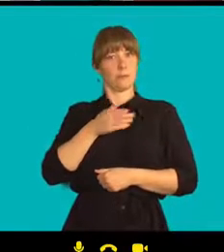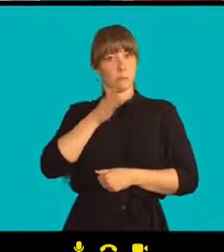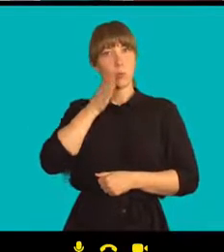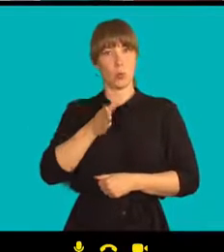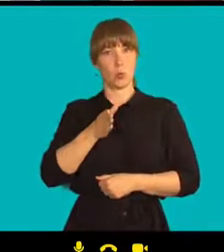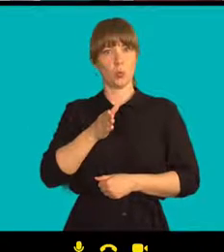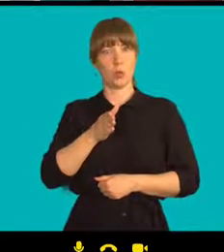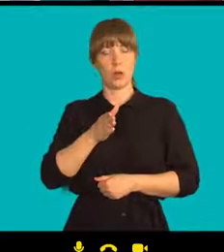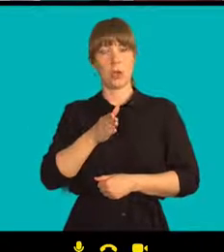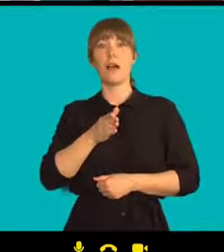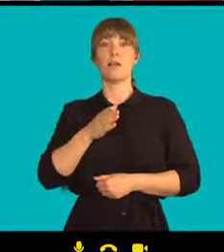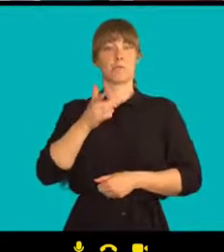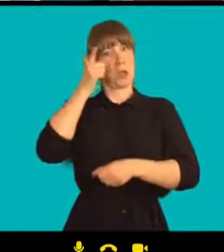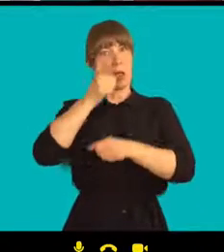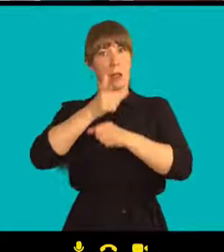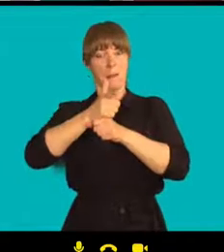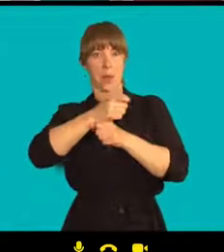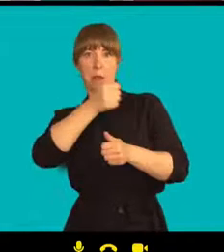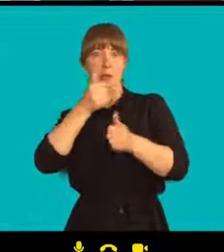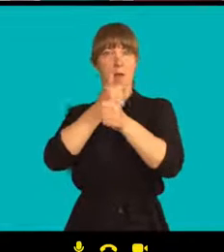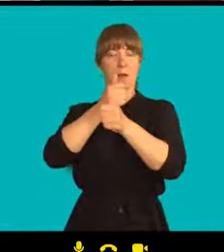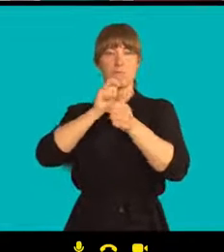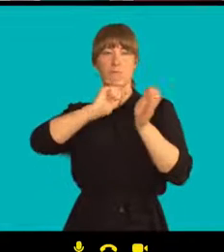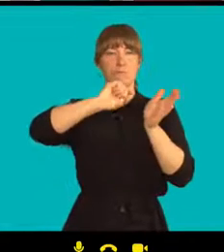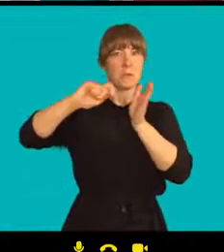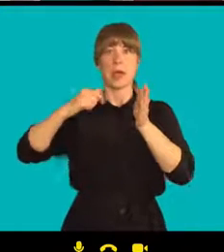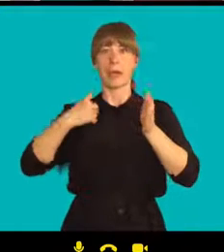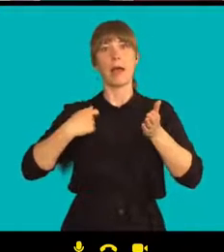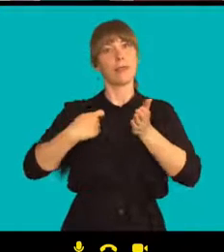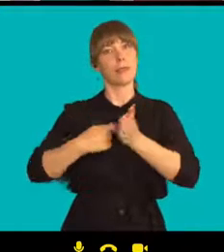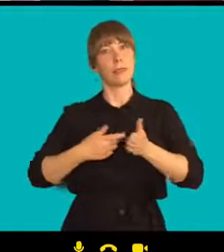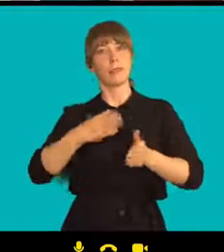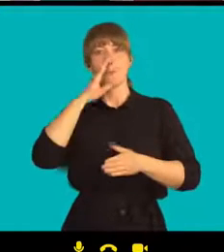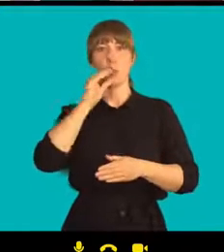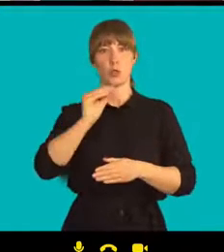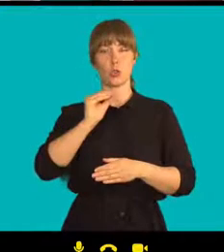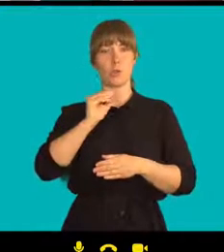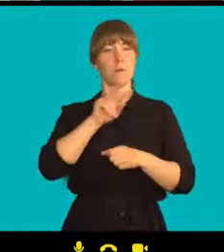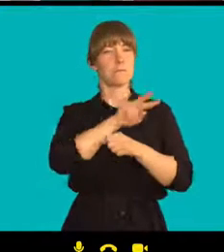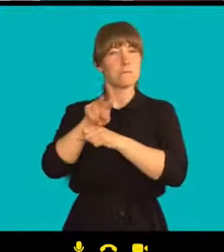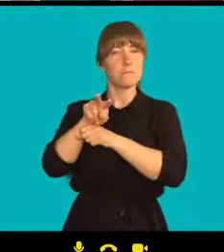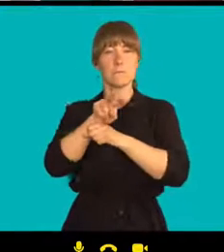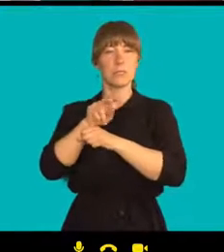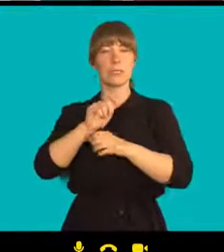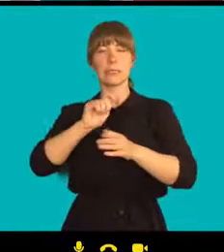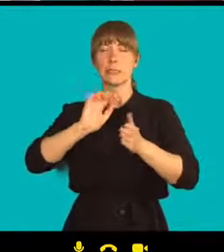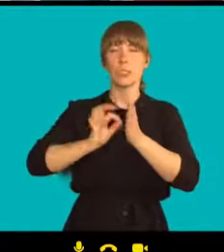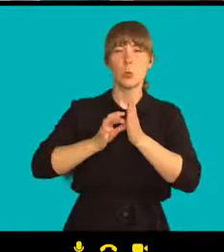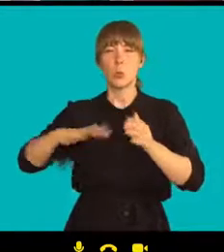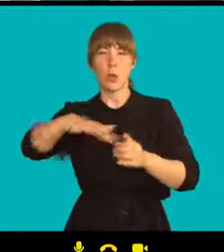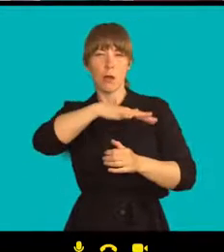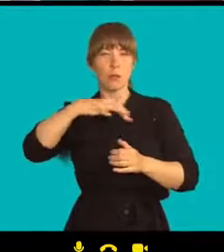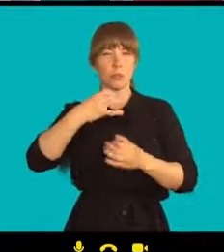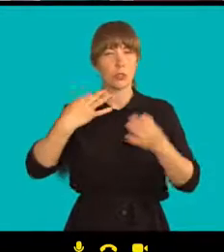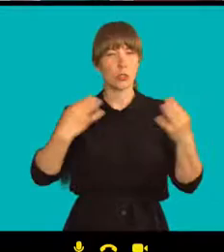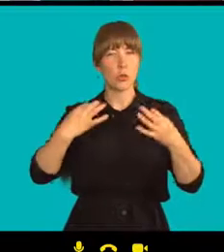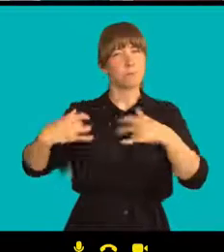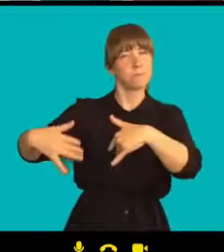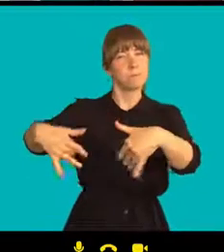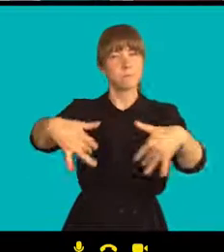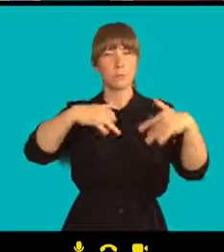že budu stát za kamerou a budu pozorovat. Budu pozorovat celou tu situaci a to, co se odehrává.